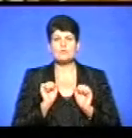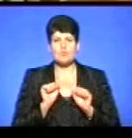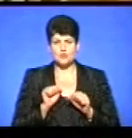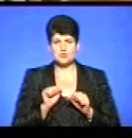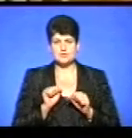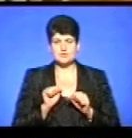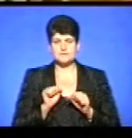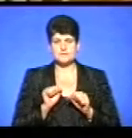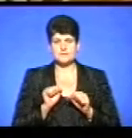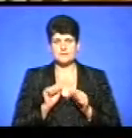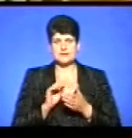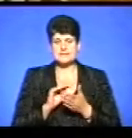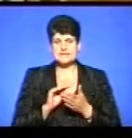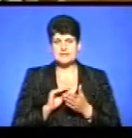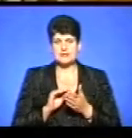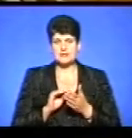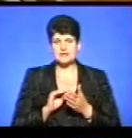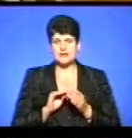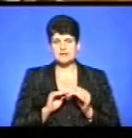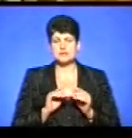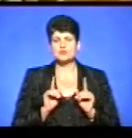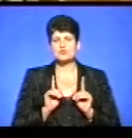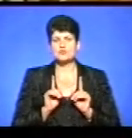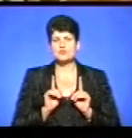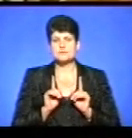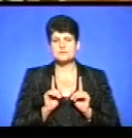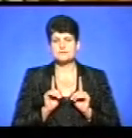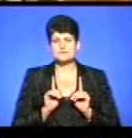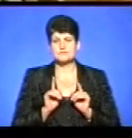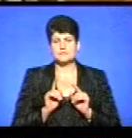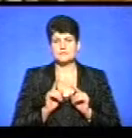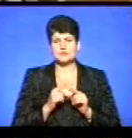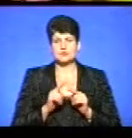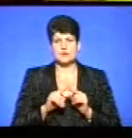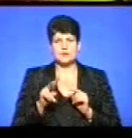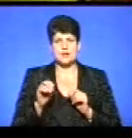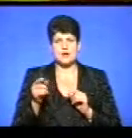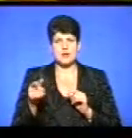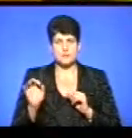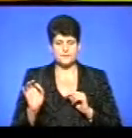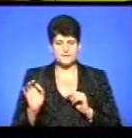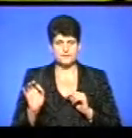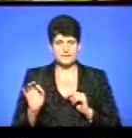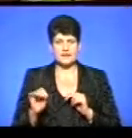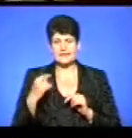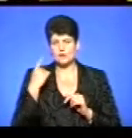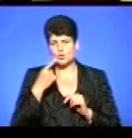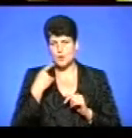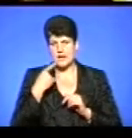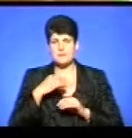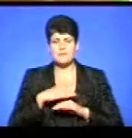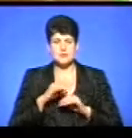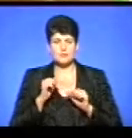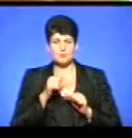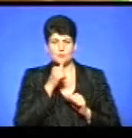складати щось з цього ліку. З індивідуальними партами можна